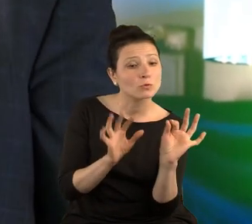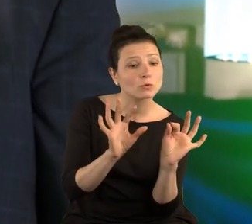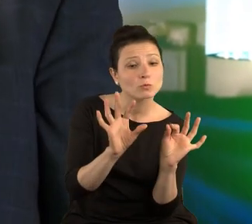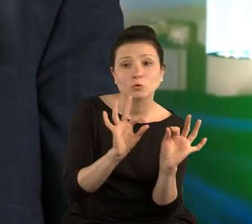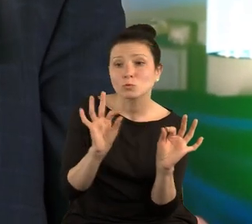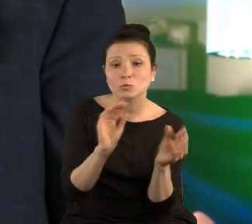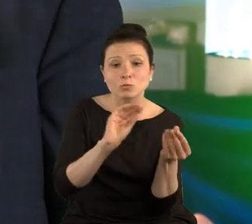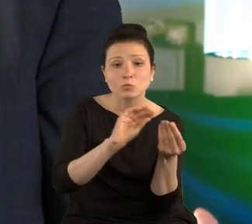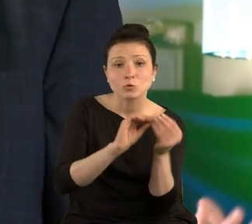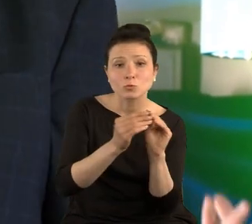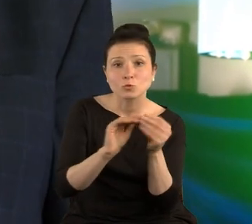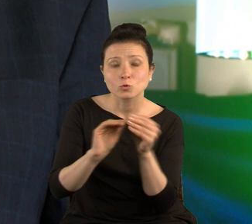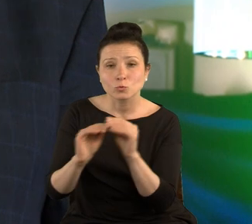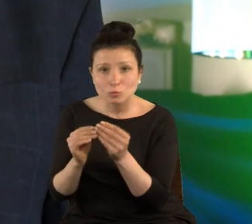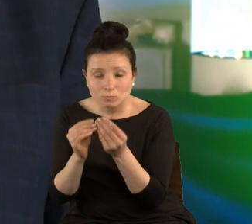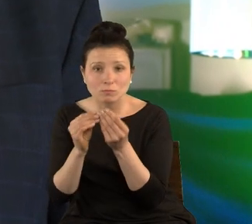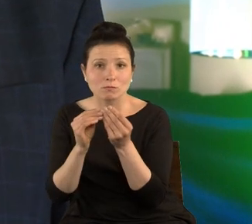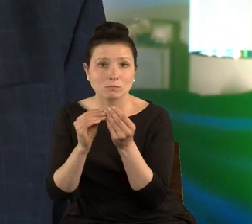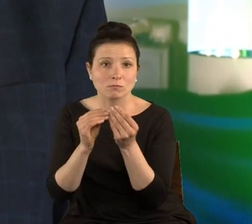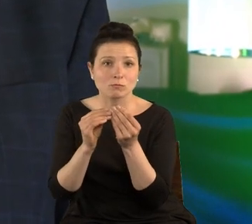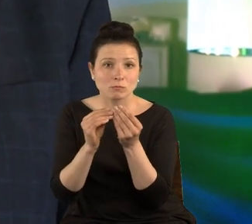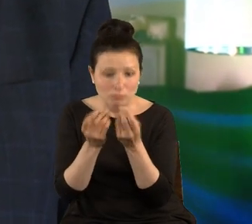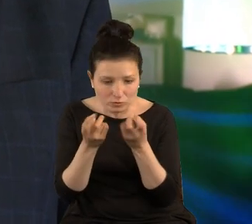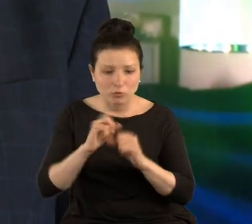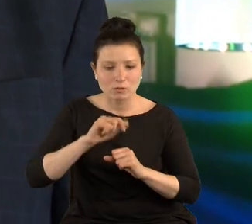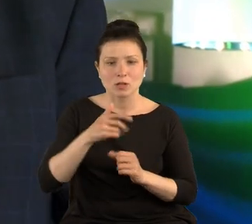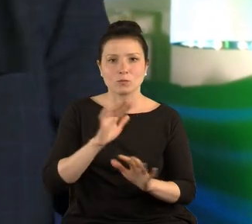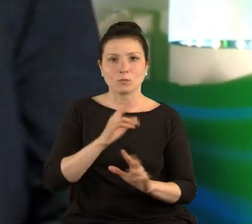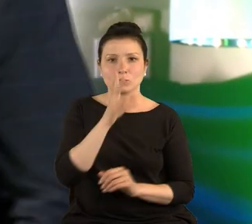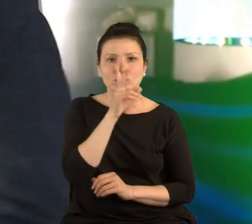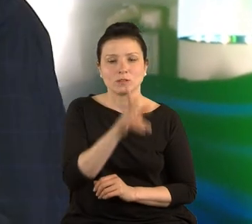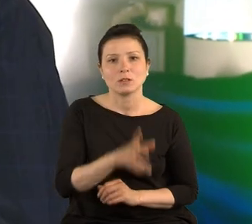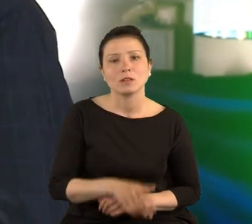swoje widzenie świata. Oczywiście